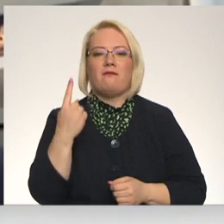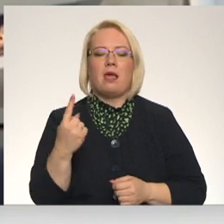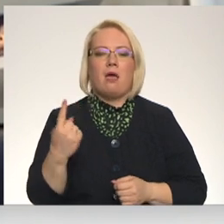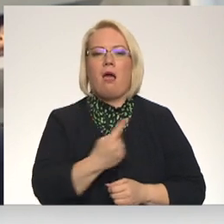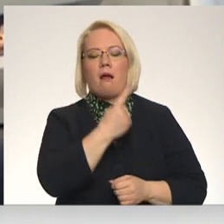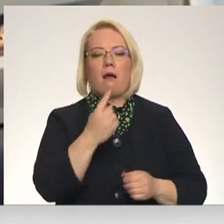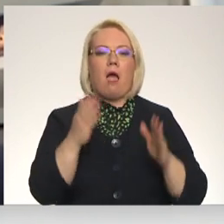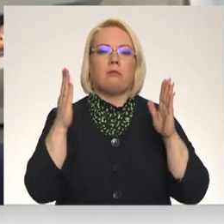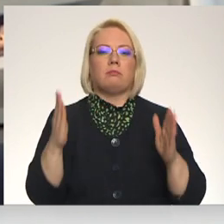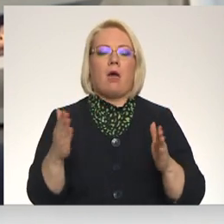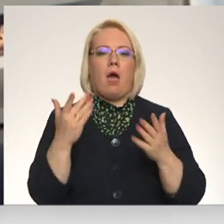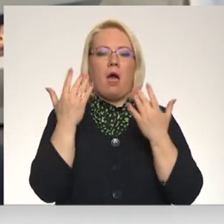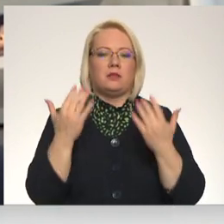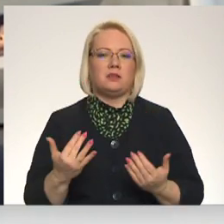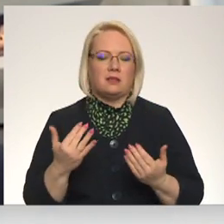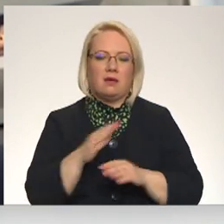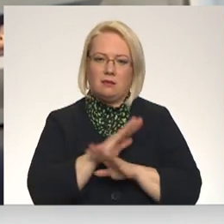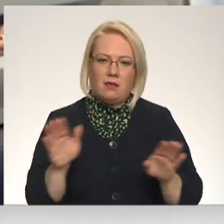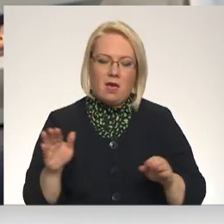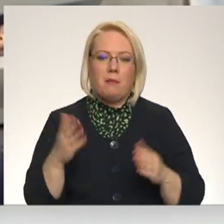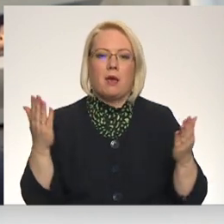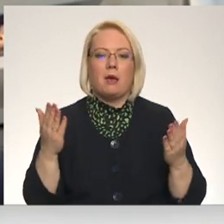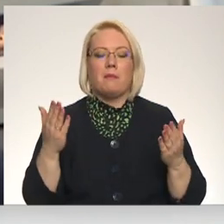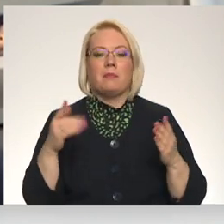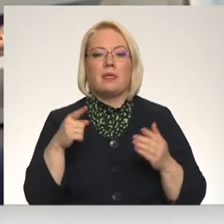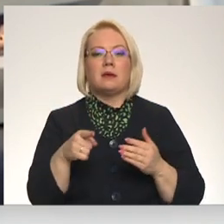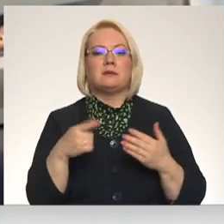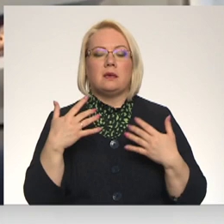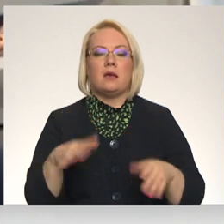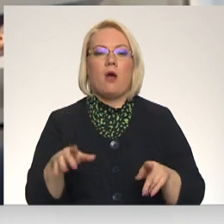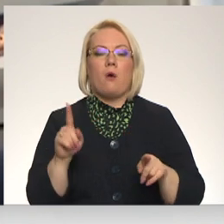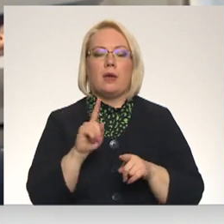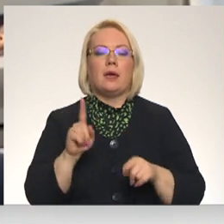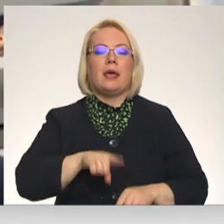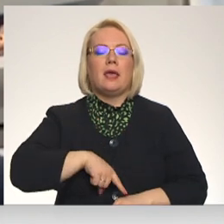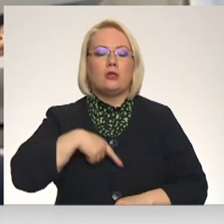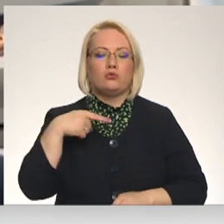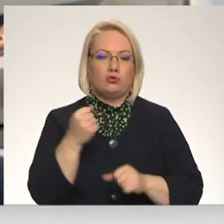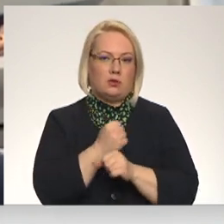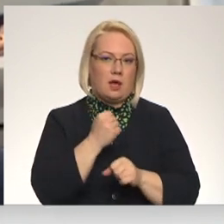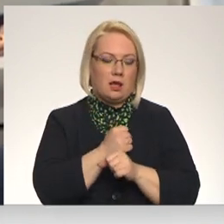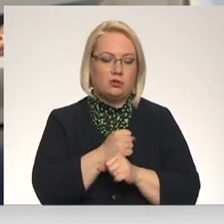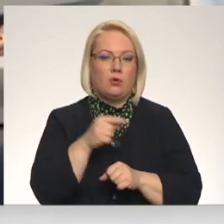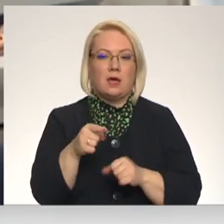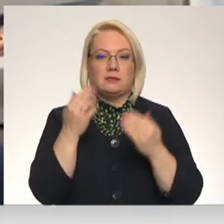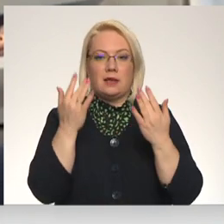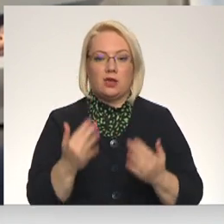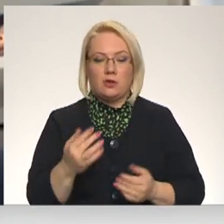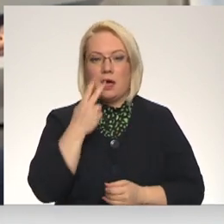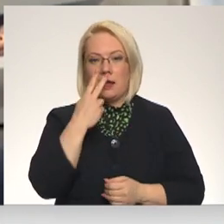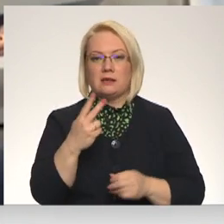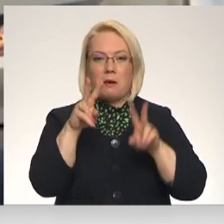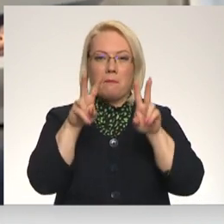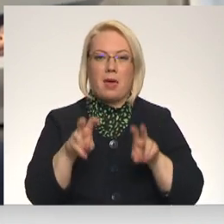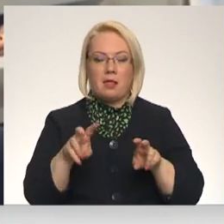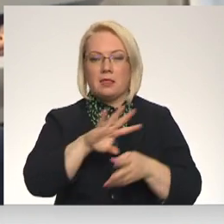vienā kaut kādā noteiktā laika posmā. Tas jau ir darīts faktiski ilgstošana šis rezultāts, tad, mēs viņi redzam šādā pētījumā,